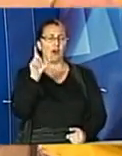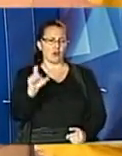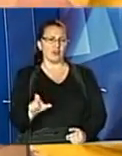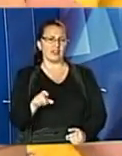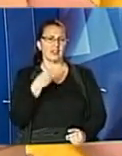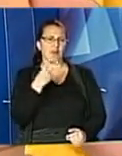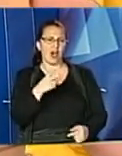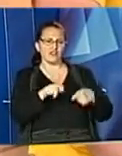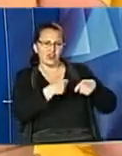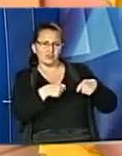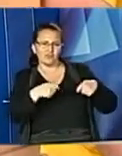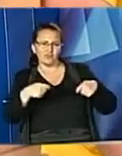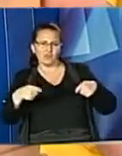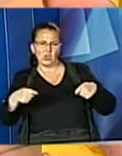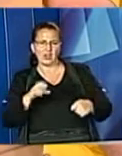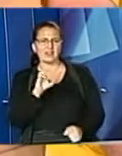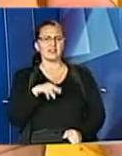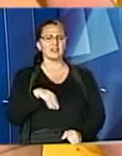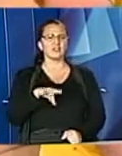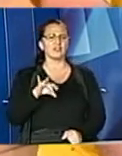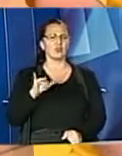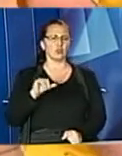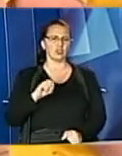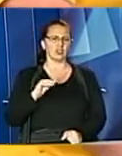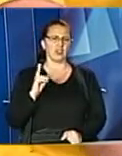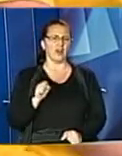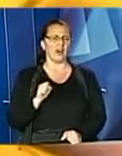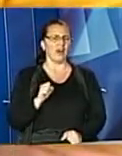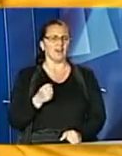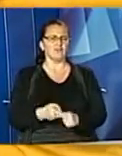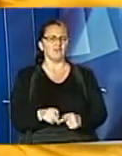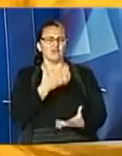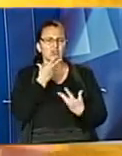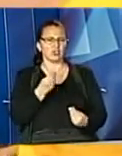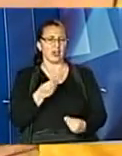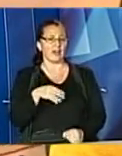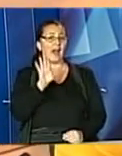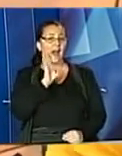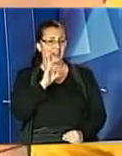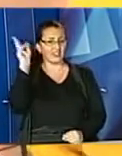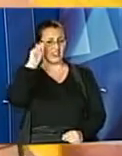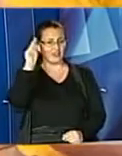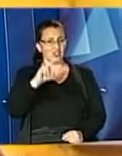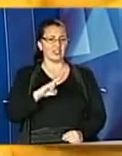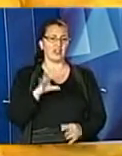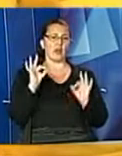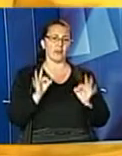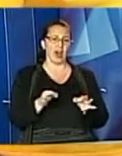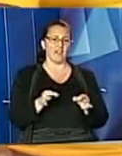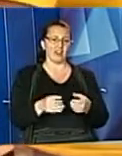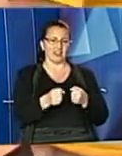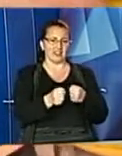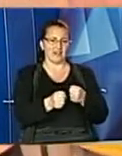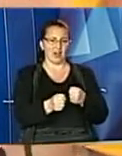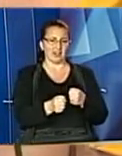гарно, це природа. А ця пані вчилася, як тримати правильну різець. Тобто, цей різець